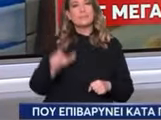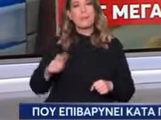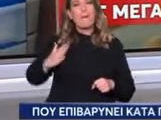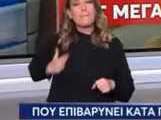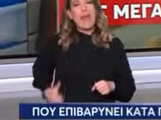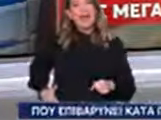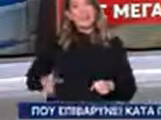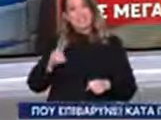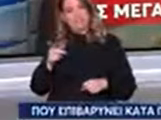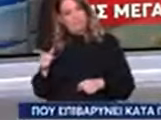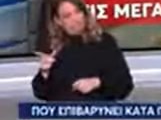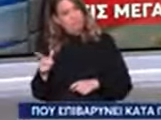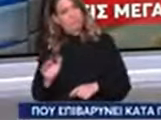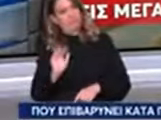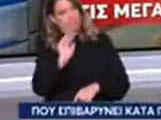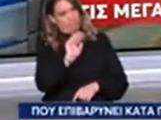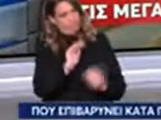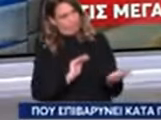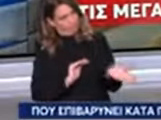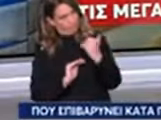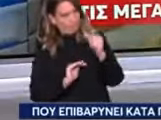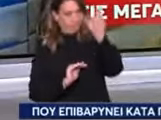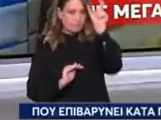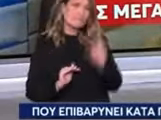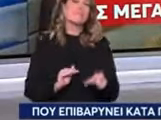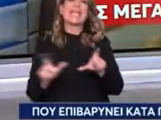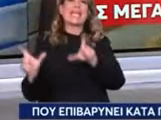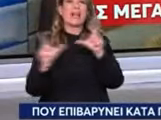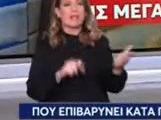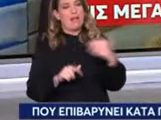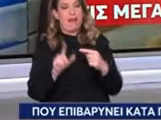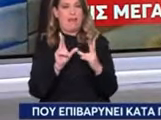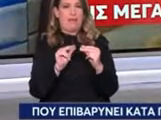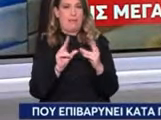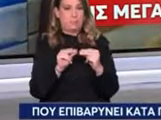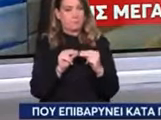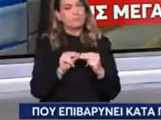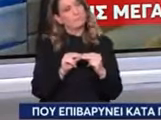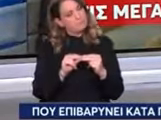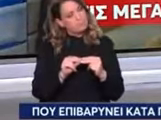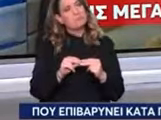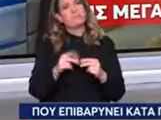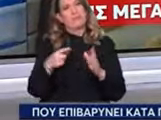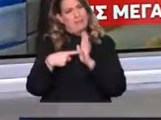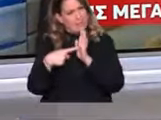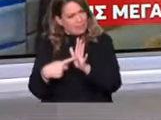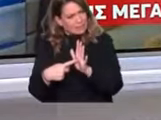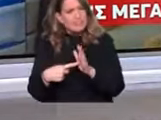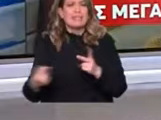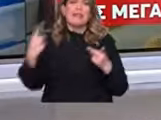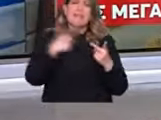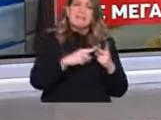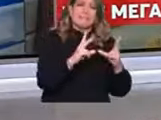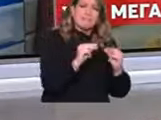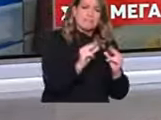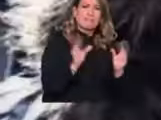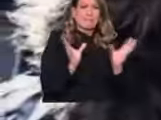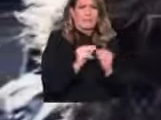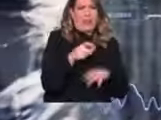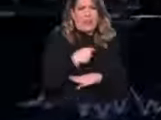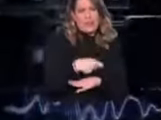γραφείο του. Θα ακούσετε τις δηλώσεις που έγιναν, αλλά και τις αντιδράσεις που υπήρξαν. Θα δούμε μετά και μια δήλωση που έκανε πριν από λίγο για το θέμα και ο κύριος Κούγιας.